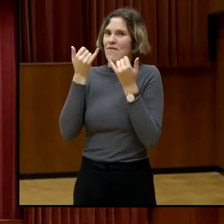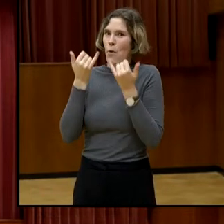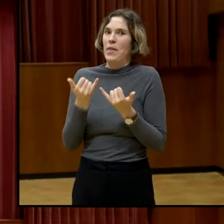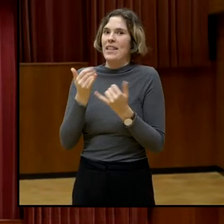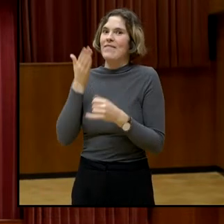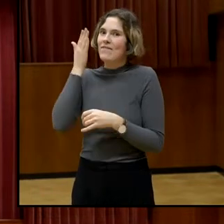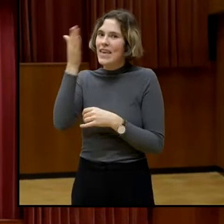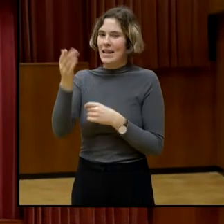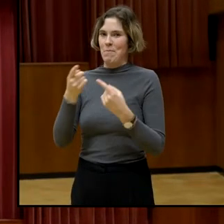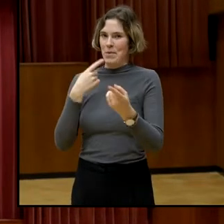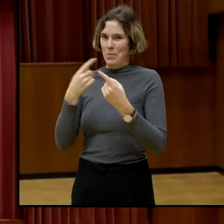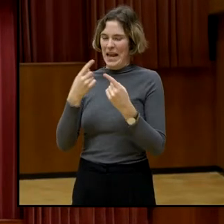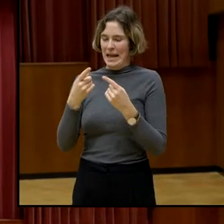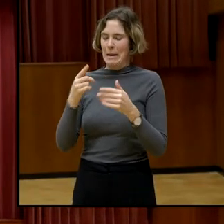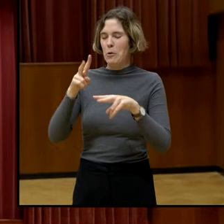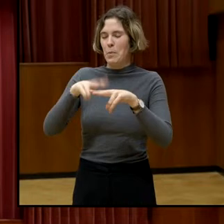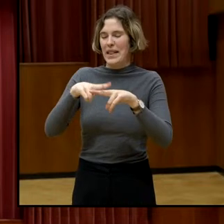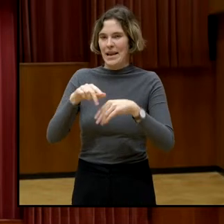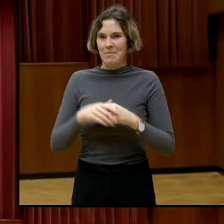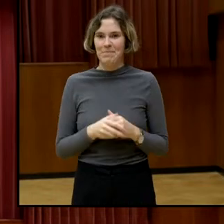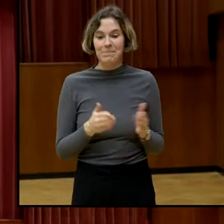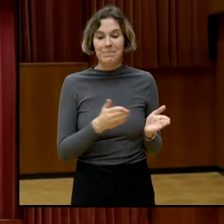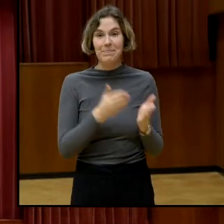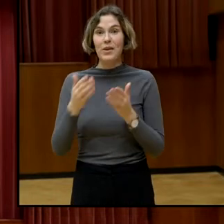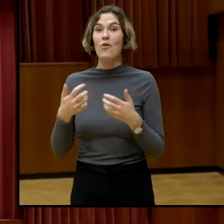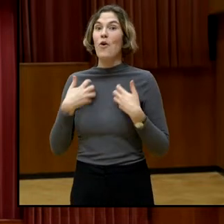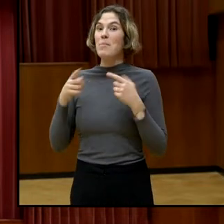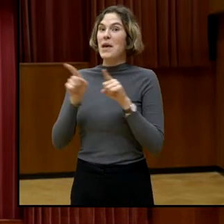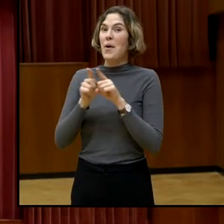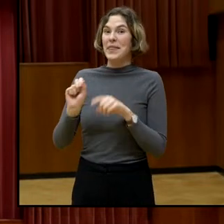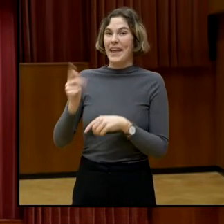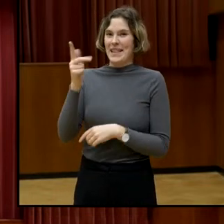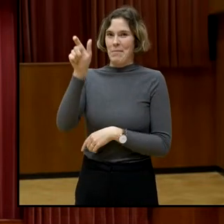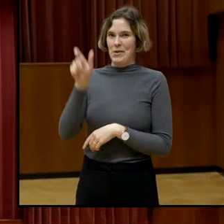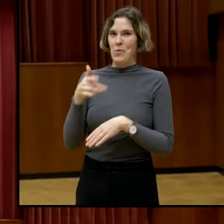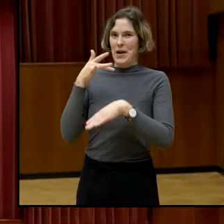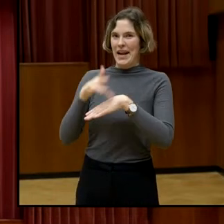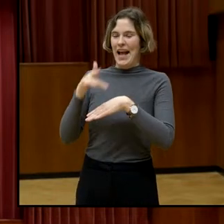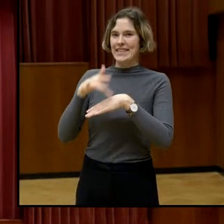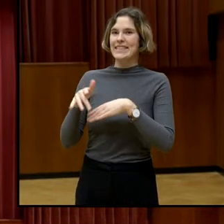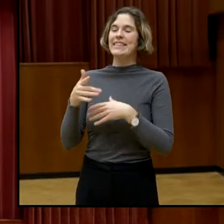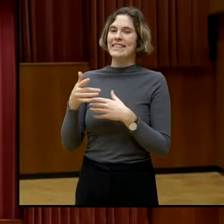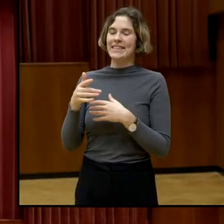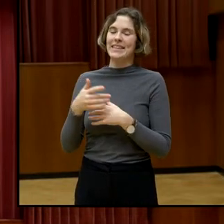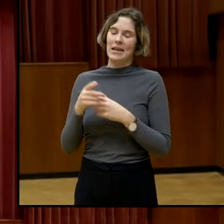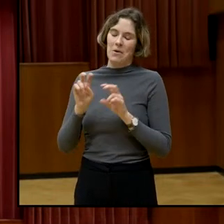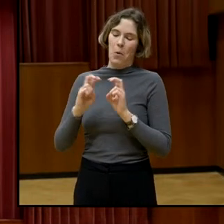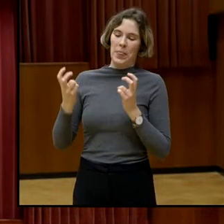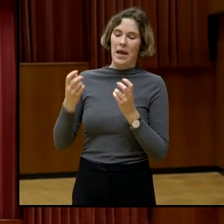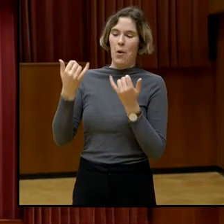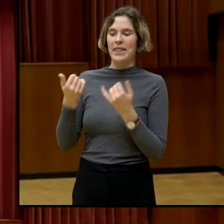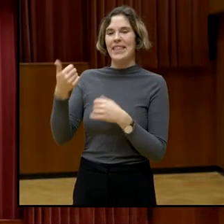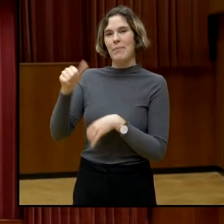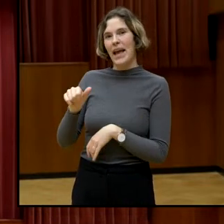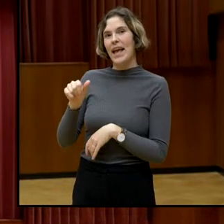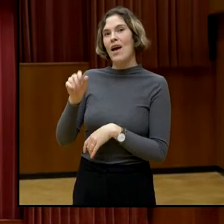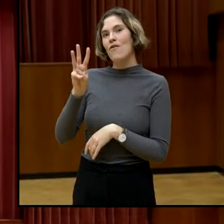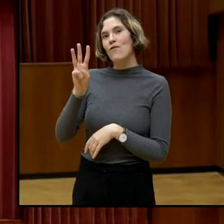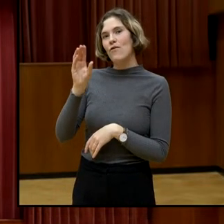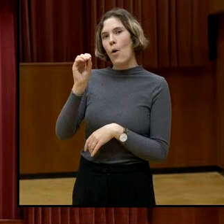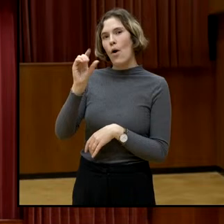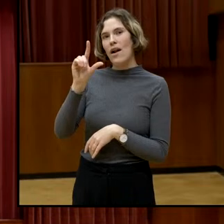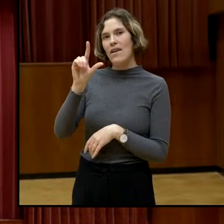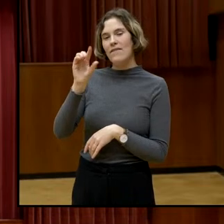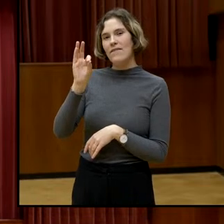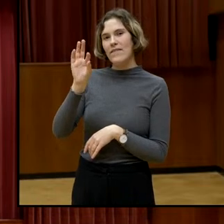später. Ich freue mich natürlich auch, den dritten Gast in dieser Runde vorstellen zu dürfen, Wolfgang Renner, der ja auch